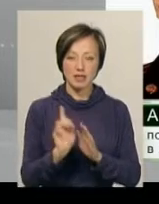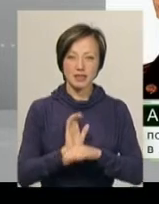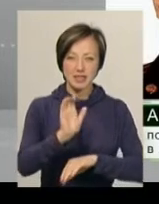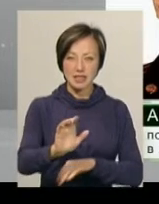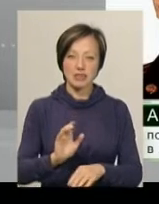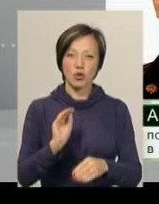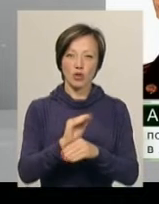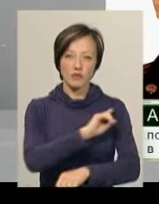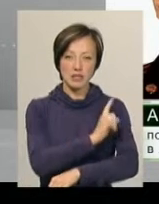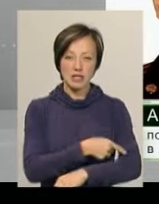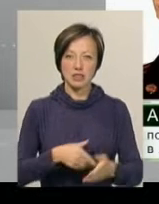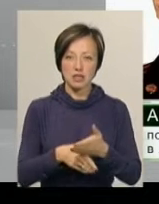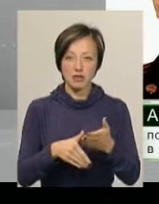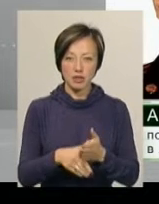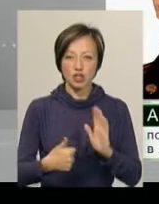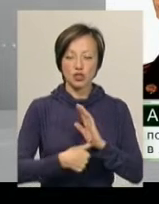виклику.